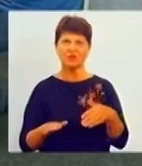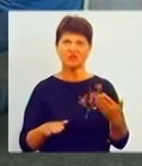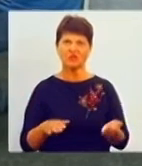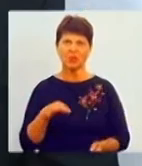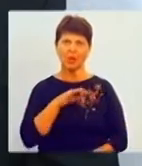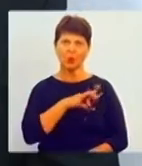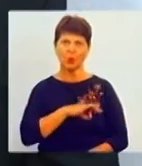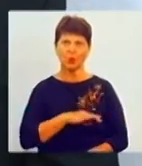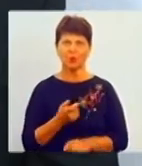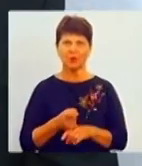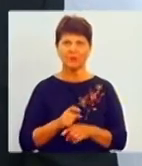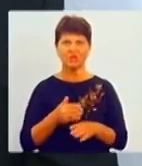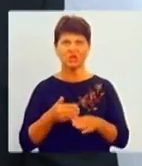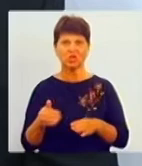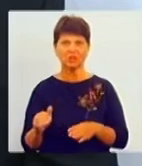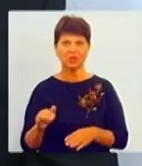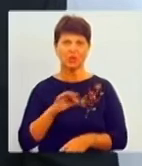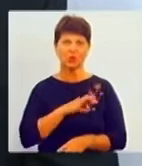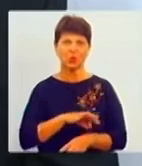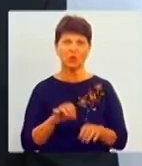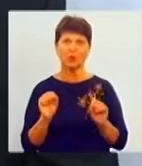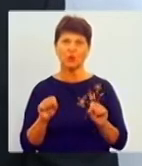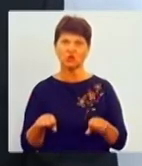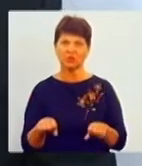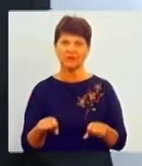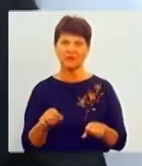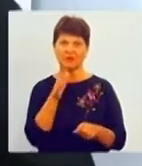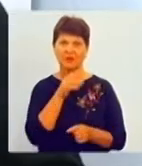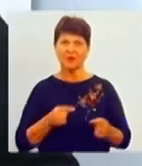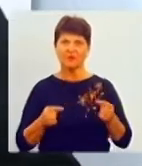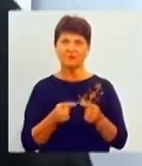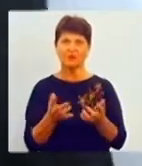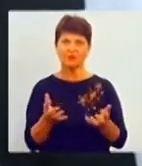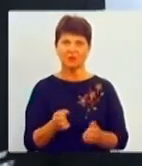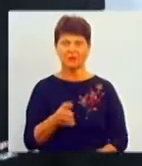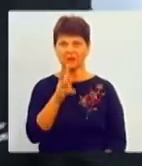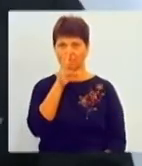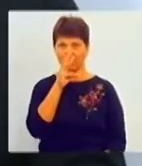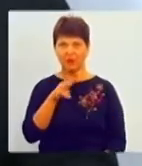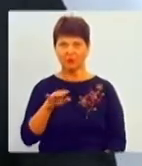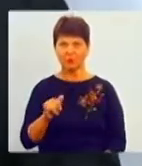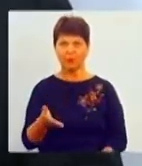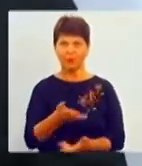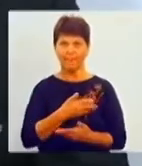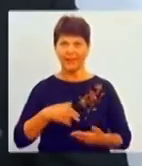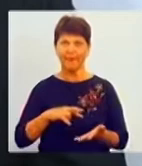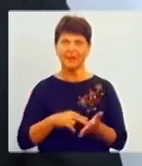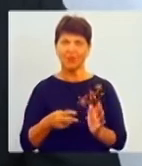І більша частина доходу – це можливість вчасно отримувати зарплату. Ми планували